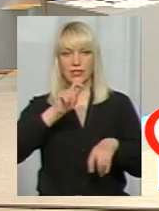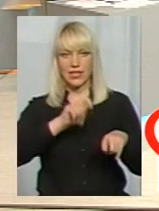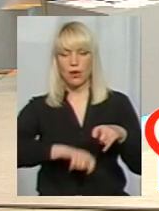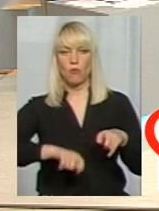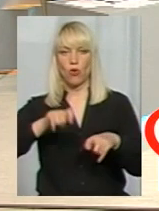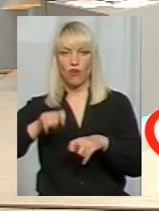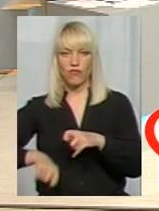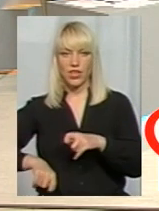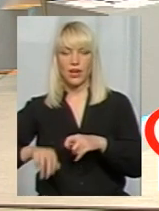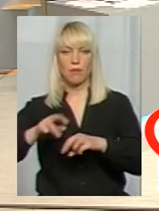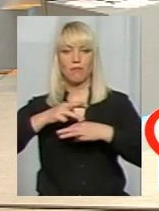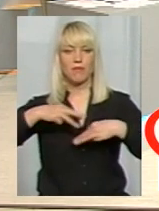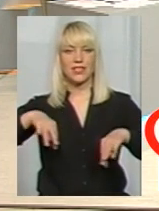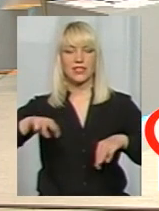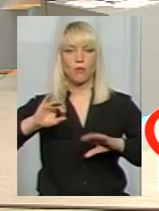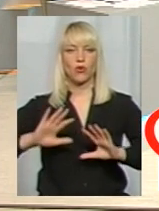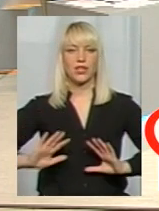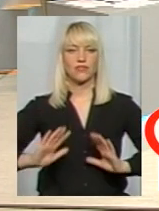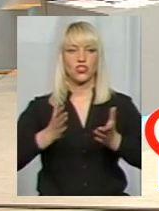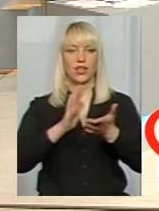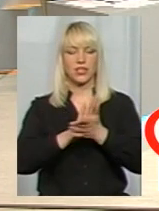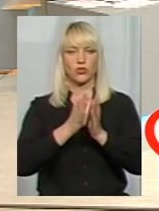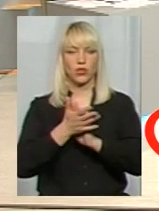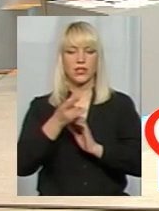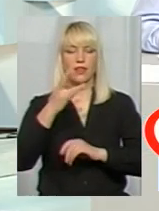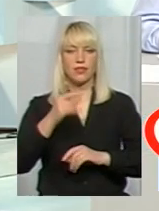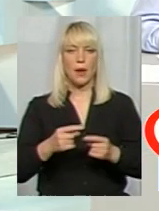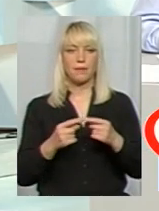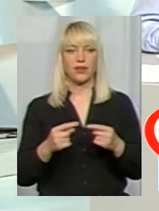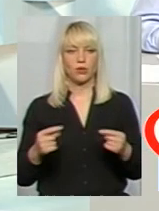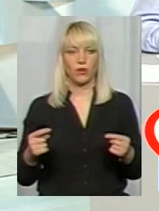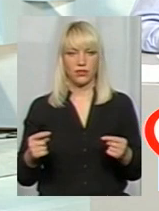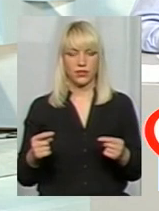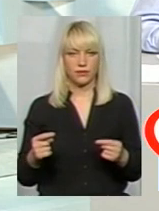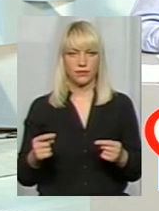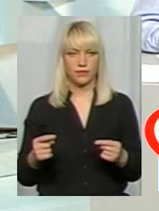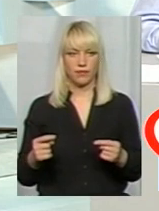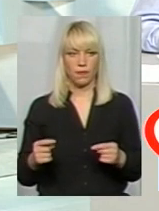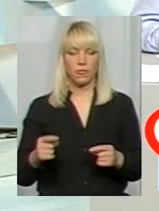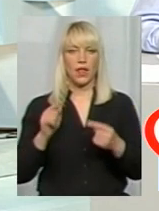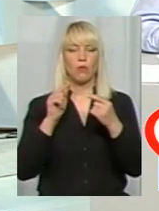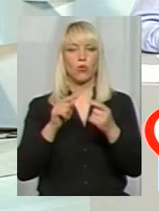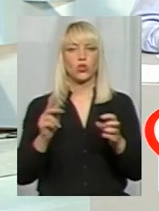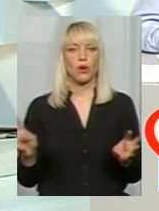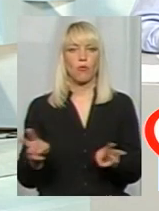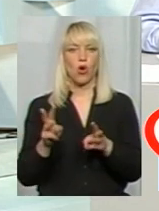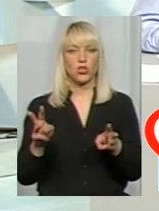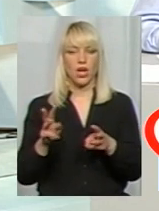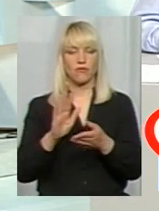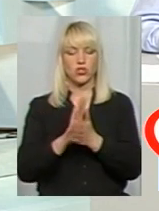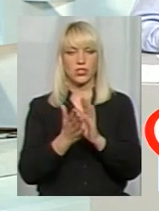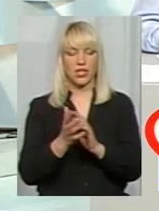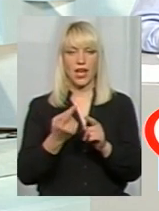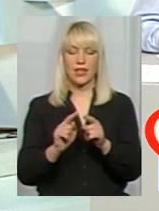Міністерство посречаєте в ситуації, на предмет протипожарного стану, це перше.